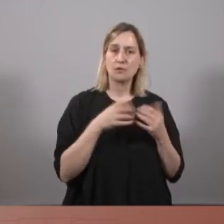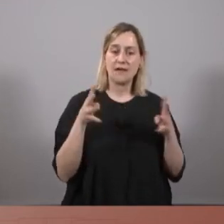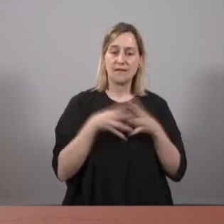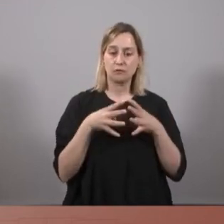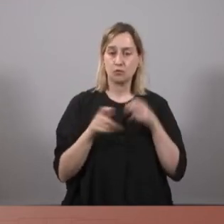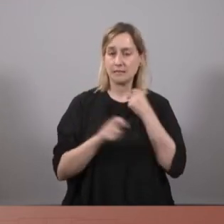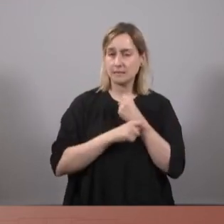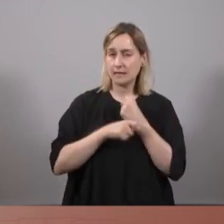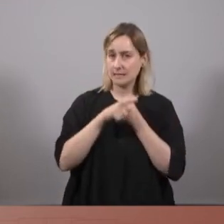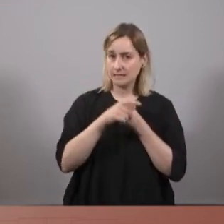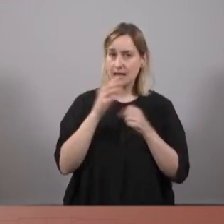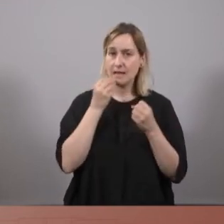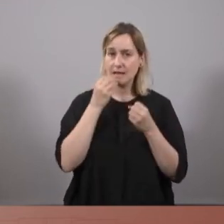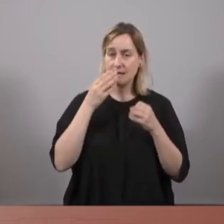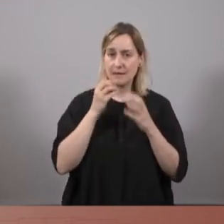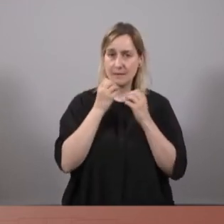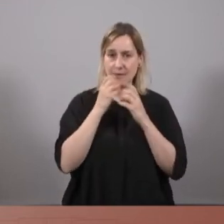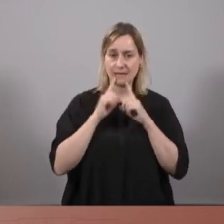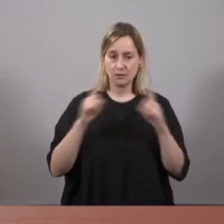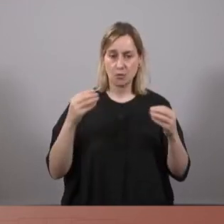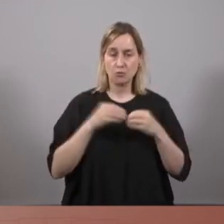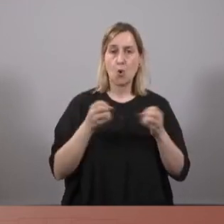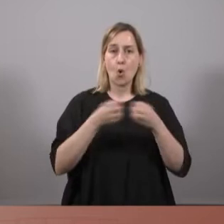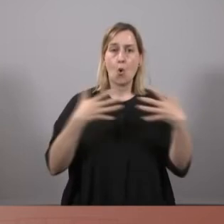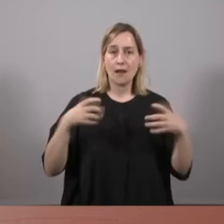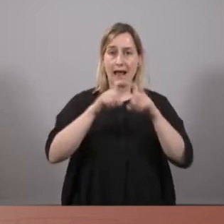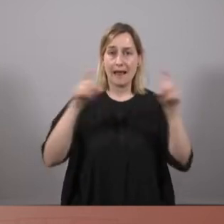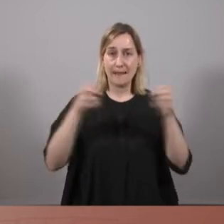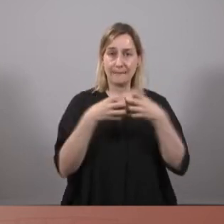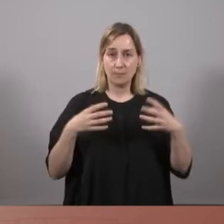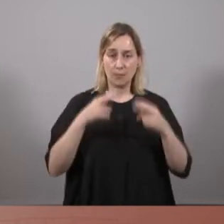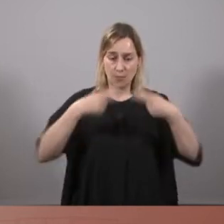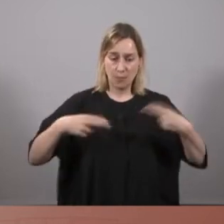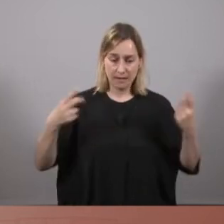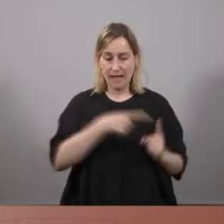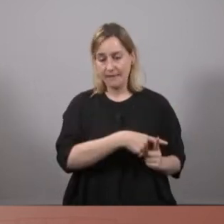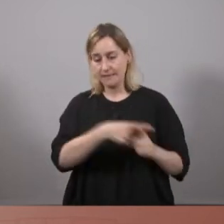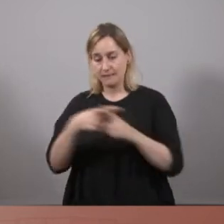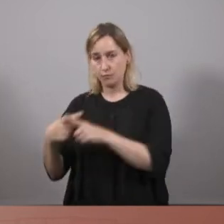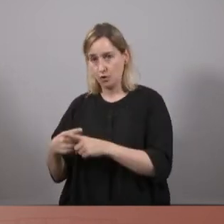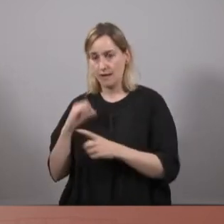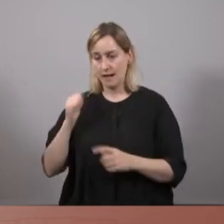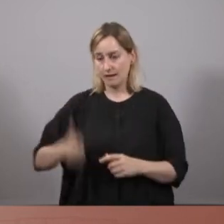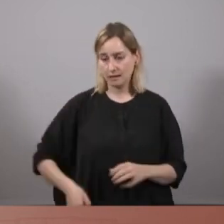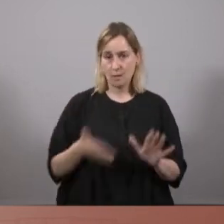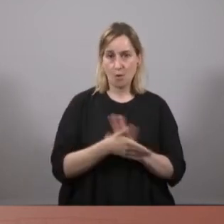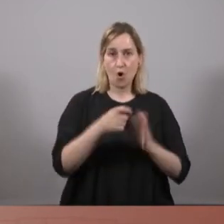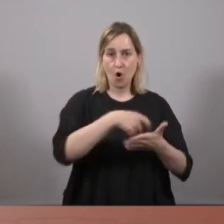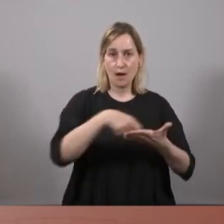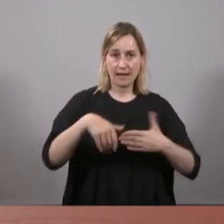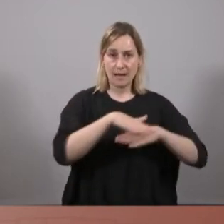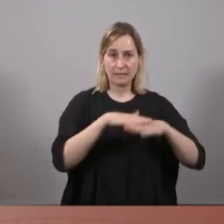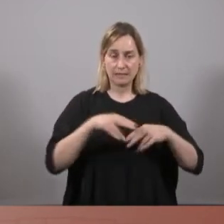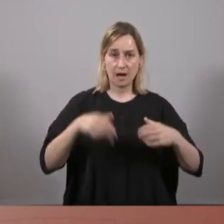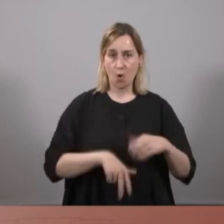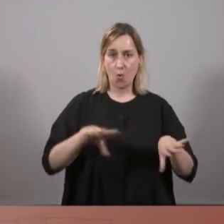estratègiques i béns comuns, una energètica pública, redistribució de la riquesa amb una eina fonamental com és la renda bàsica universal,